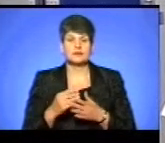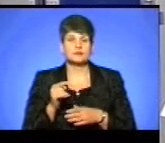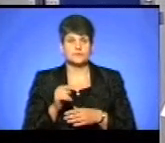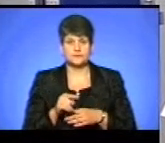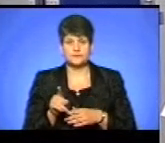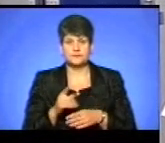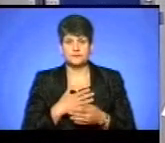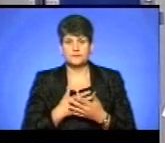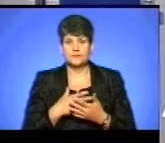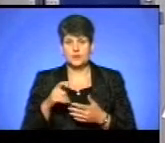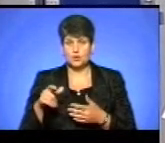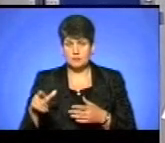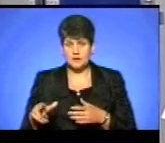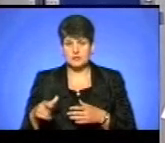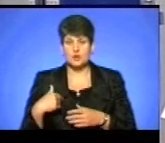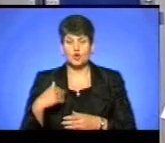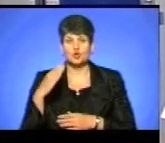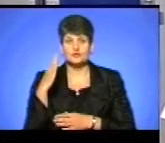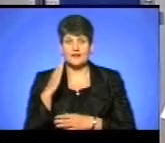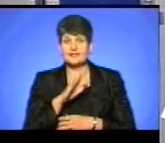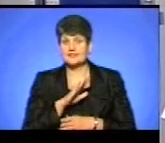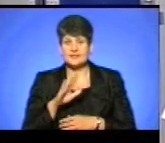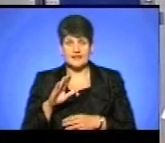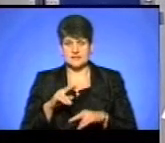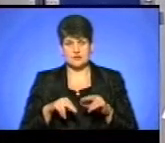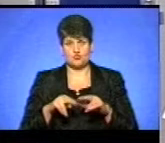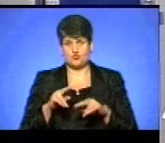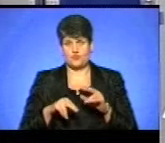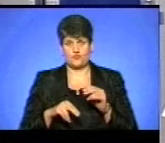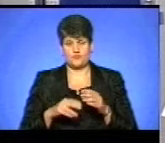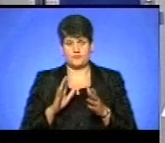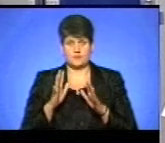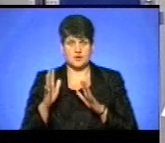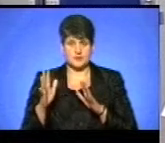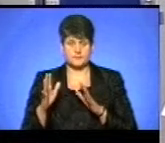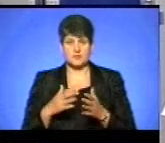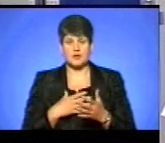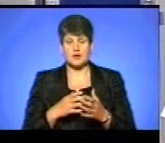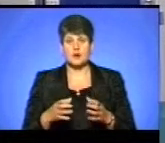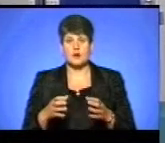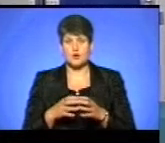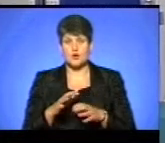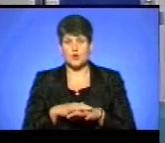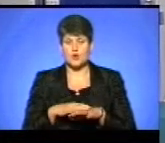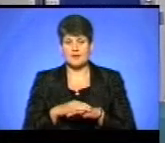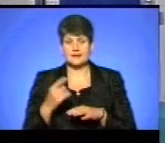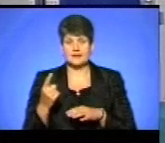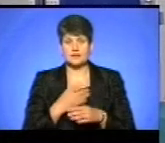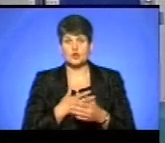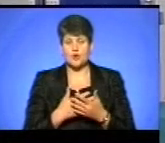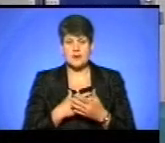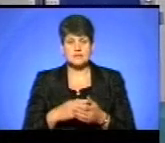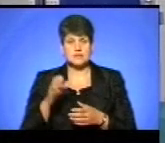проголосувала не за забудову парку національного відродження. Громада на єдиних громадських слуханнях, які були